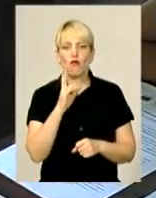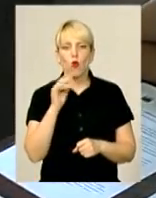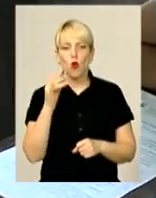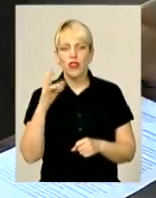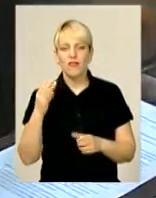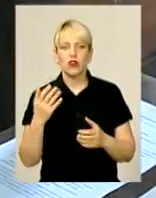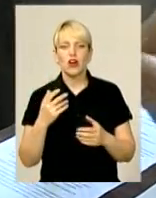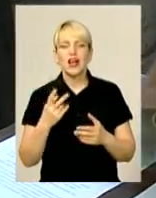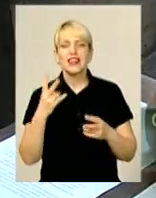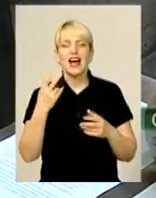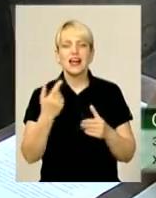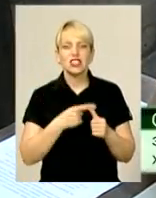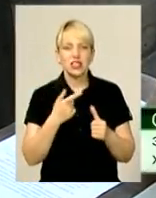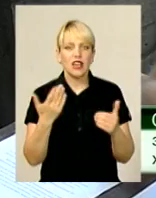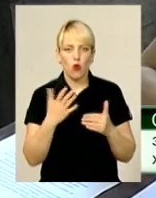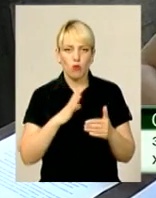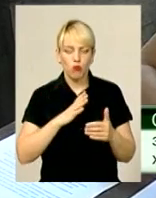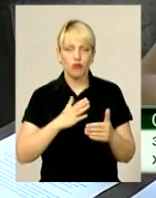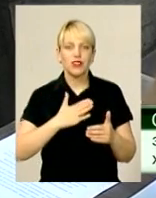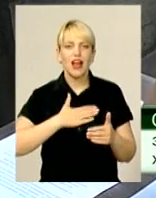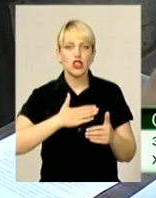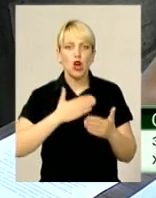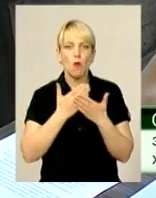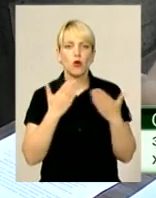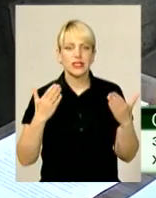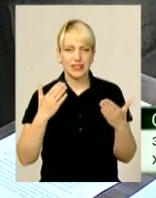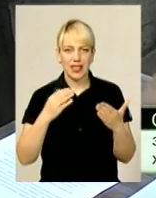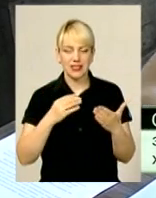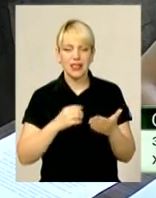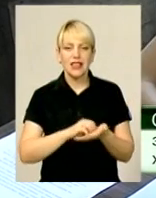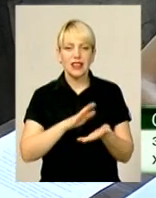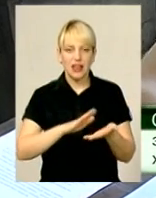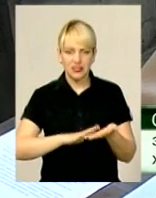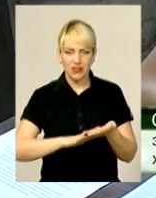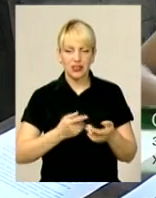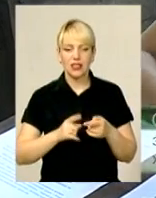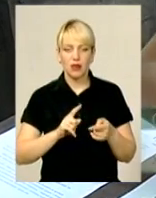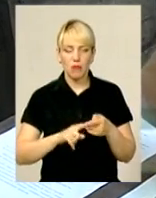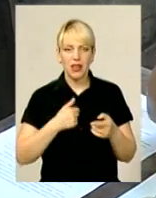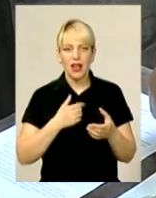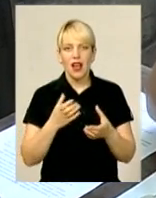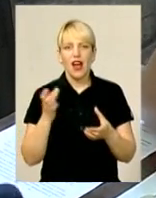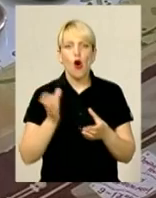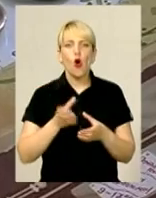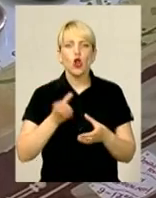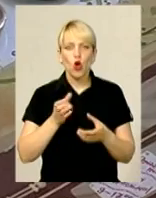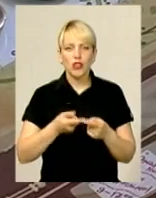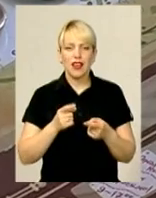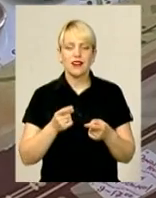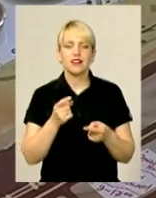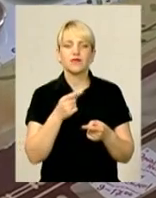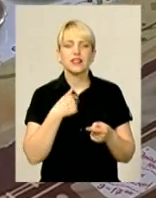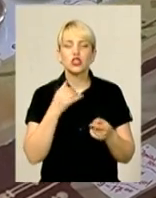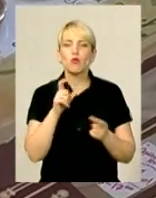названий. Тобто ми таким чином намагалися підібрати картки для цієї колоди, щоб відвідувачі могли